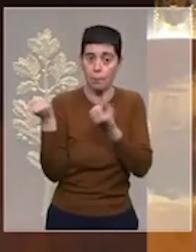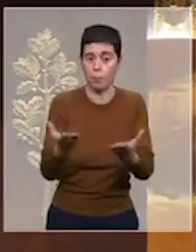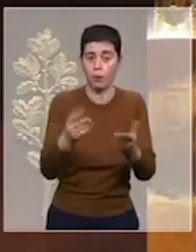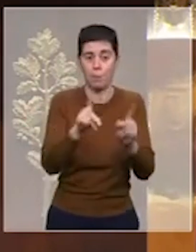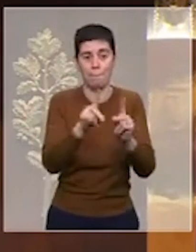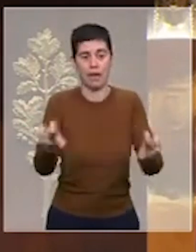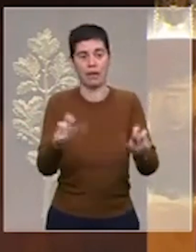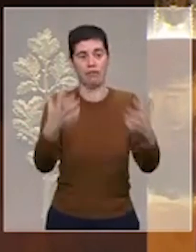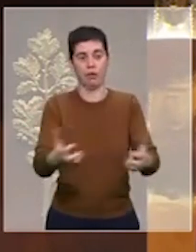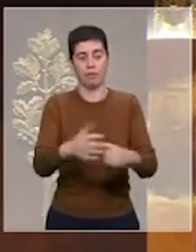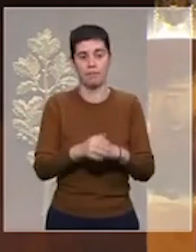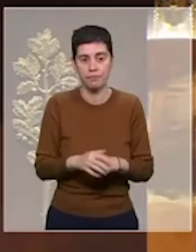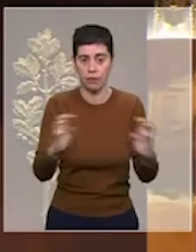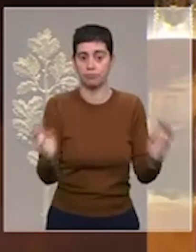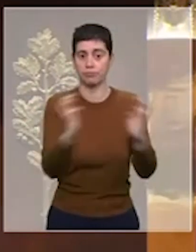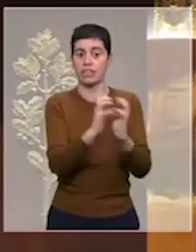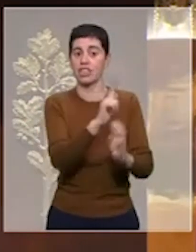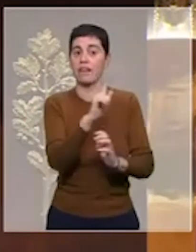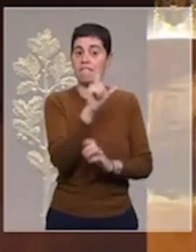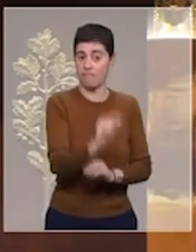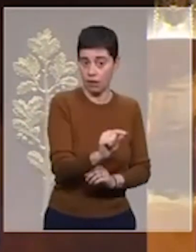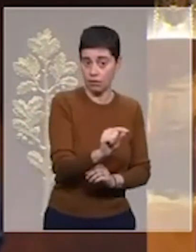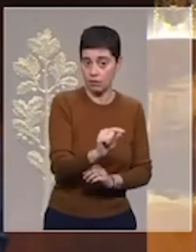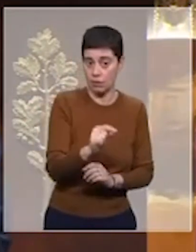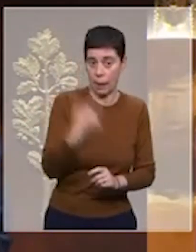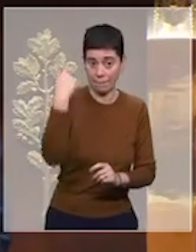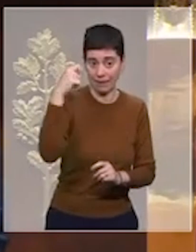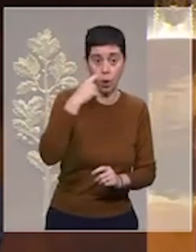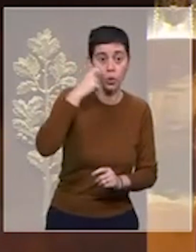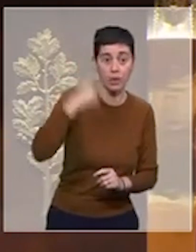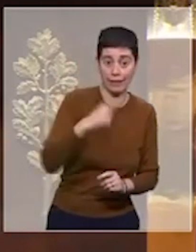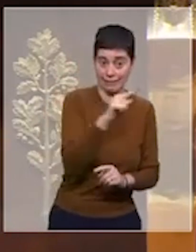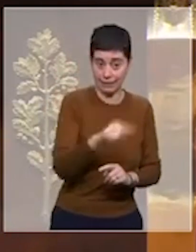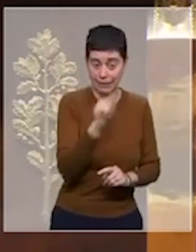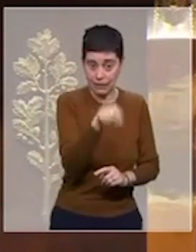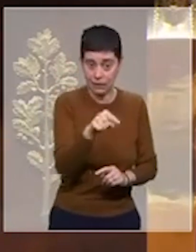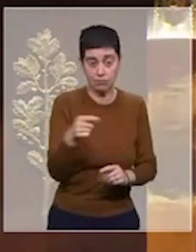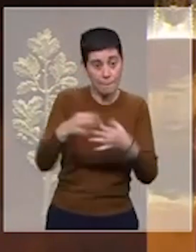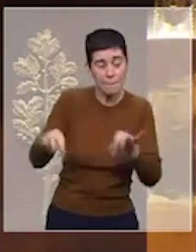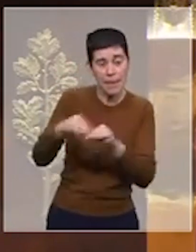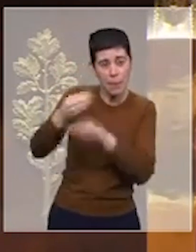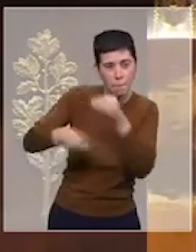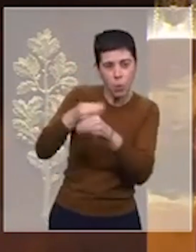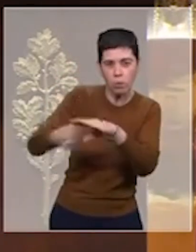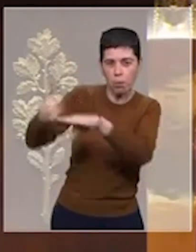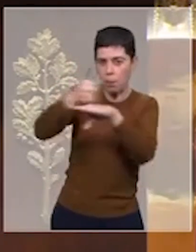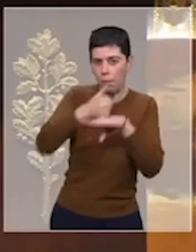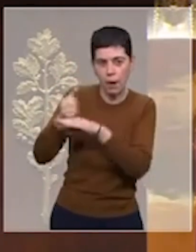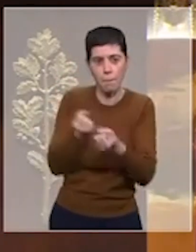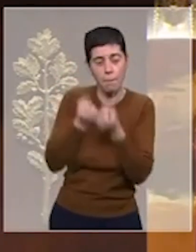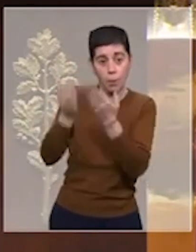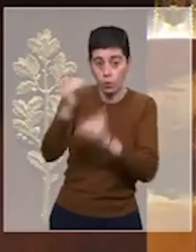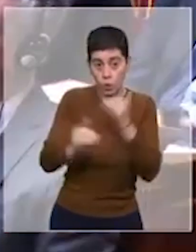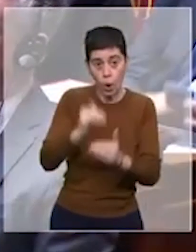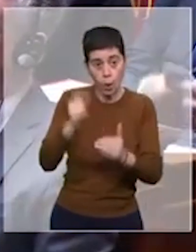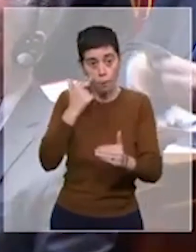la paix au sommet de juin, le président Zelensky a proposé aux leaders mondiaux un plan de fin de la guerre et